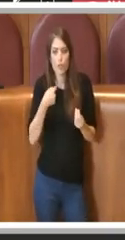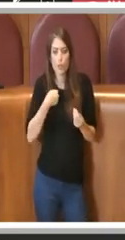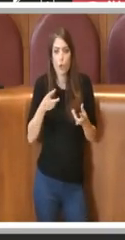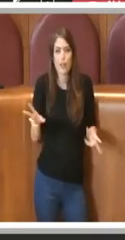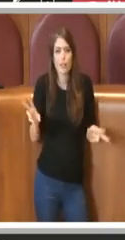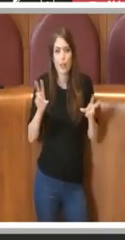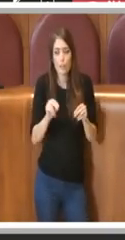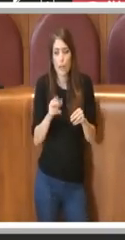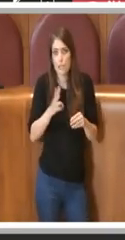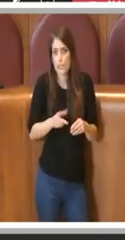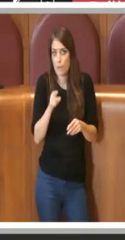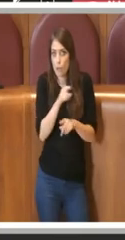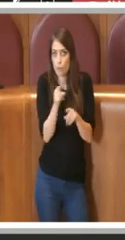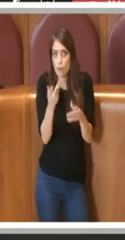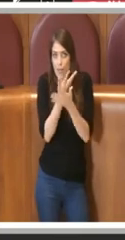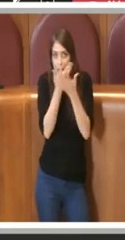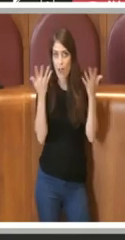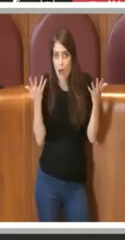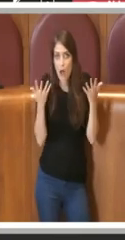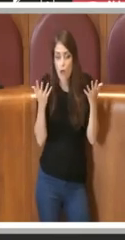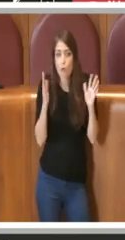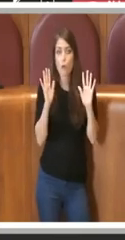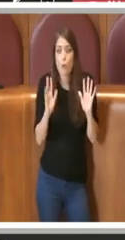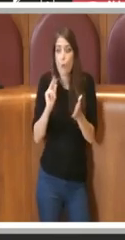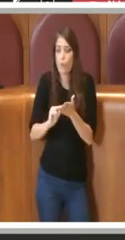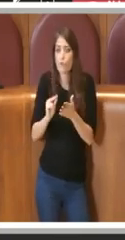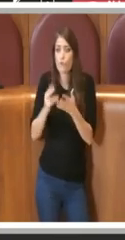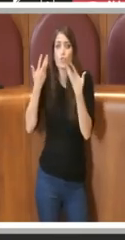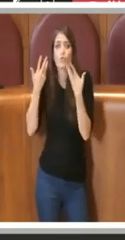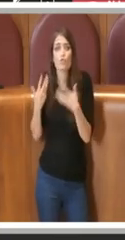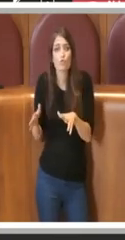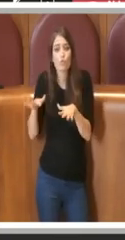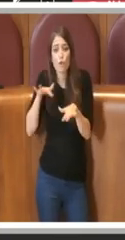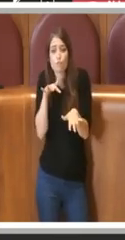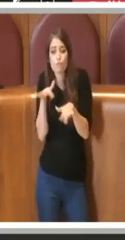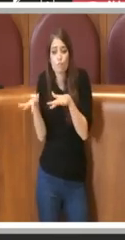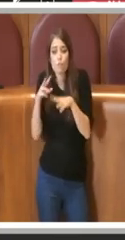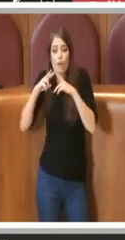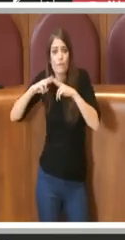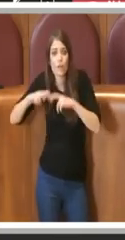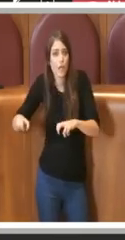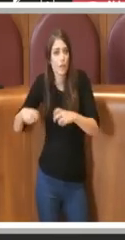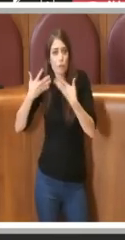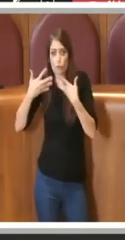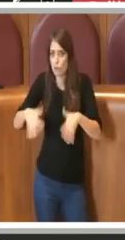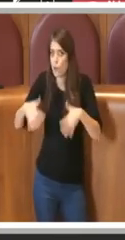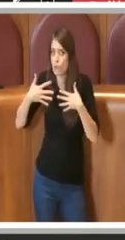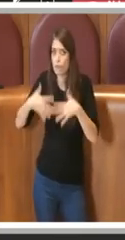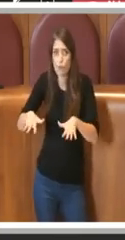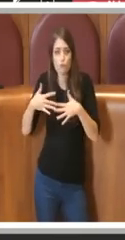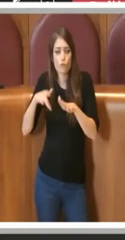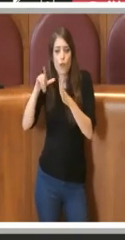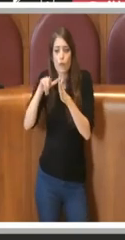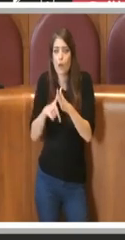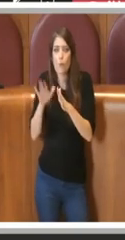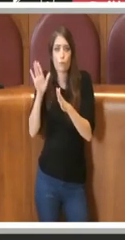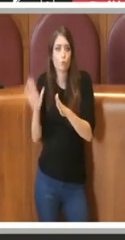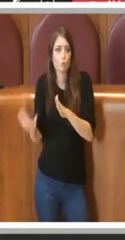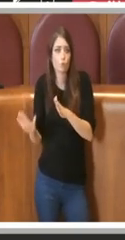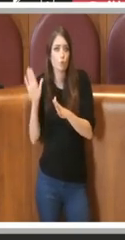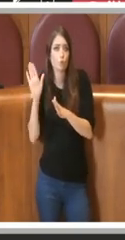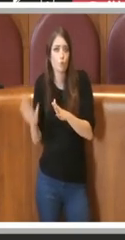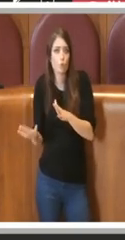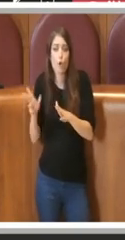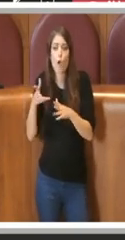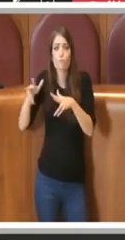chiaro che gli uffici già stanno procedendo alle verifiche, con i tempi e le